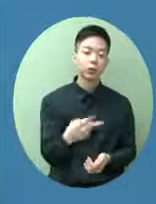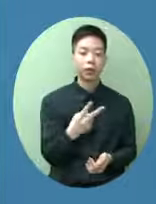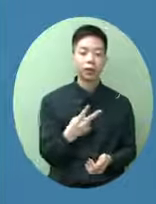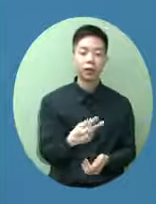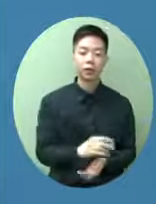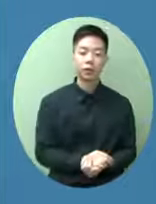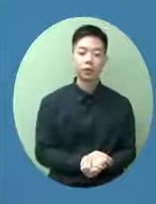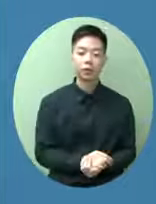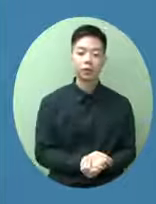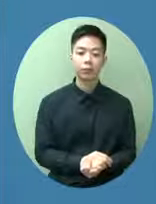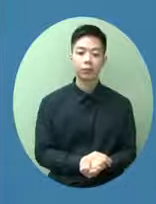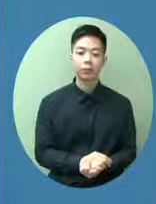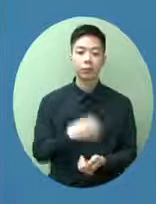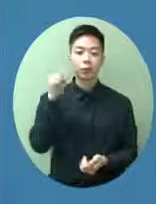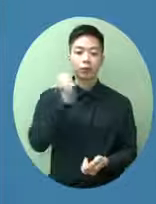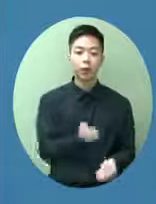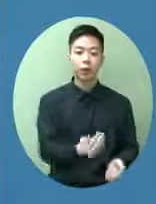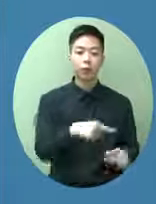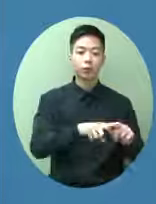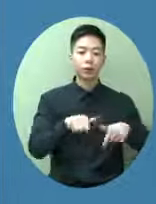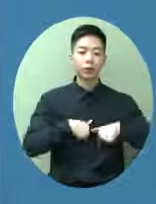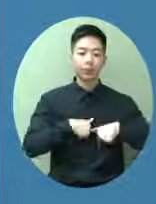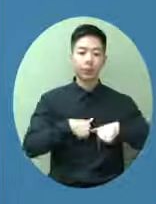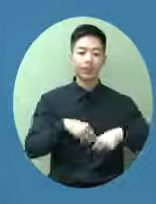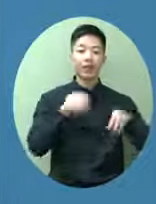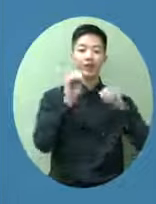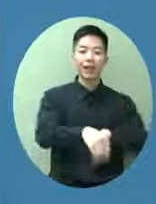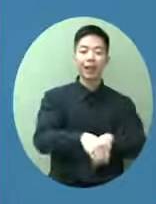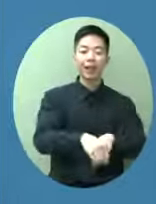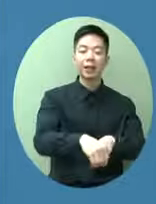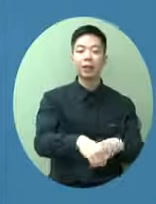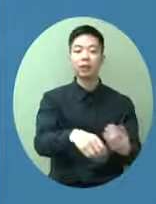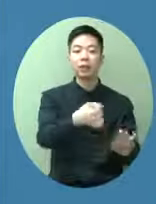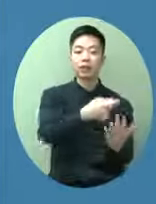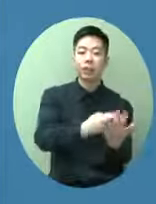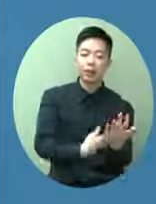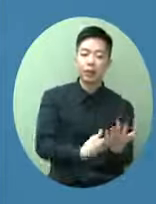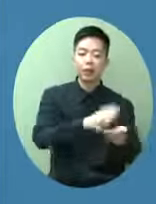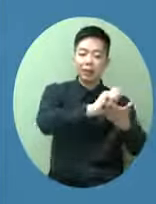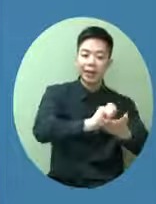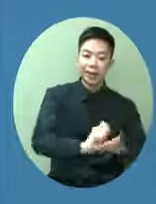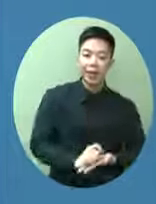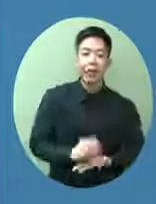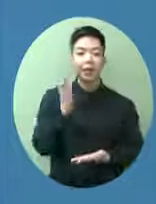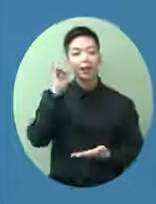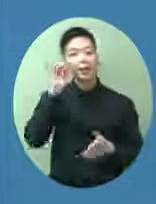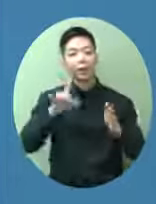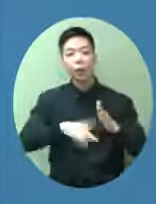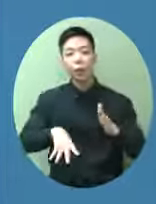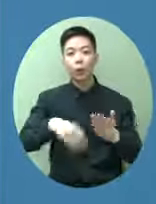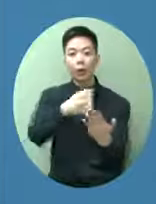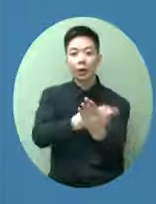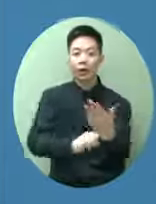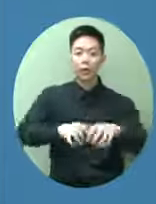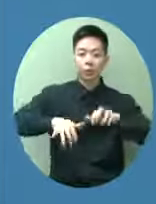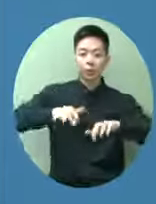訂足高灣的單位制度和電腦系統又要安排人